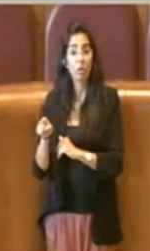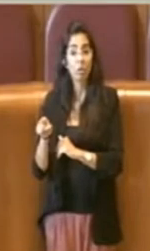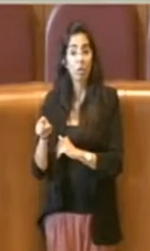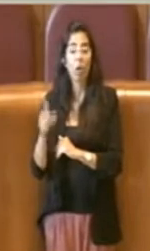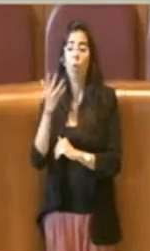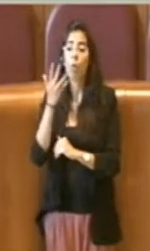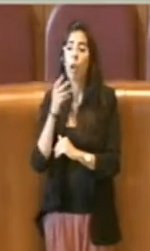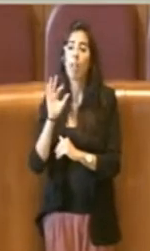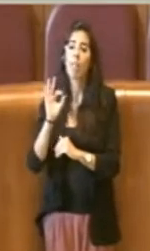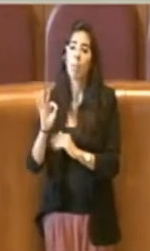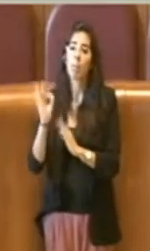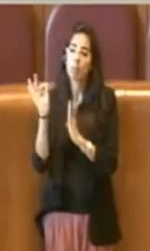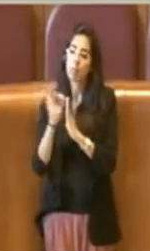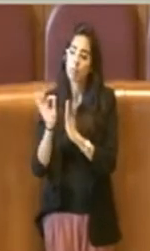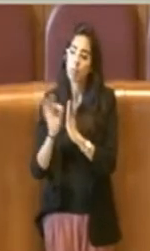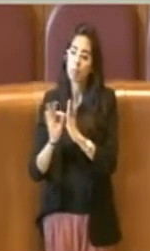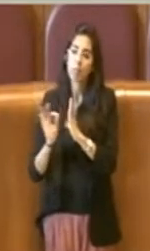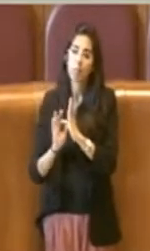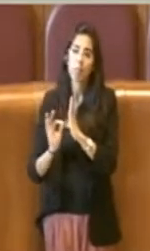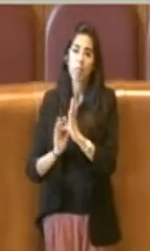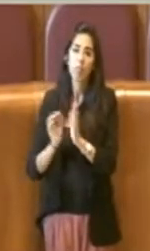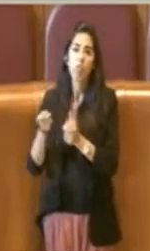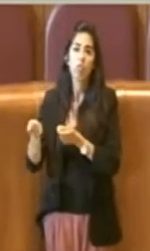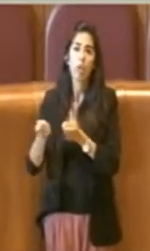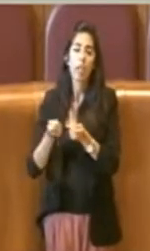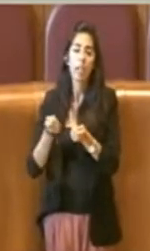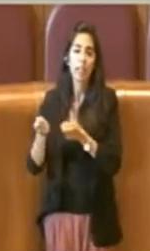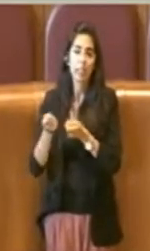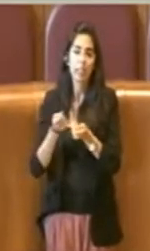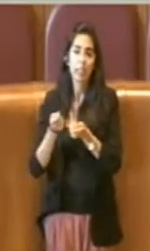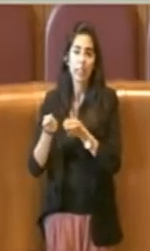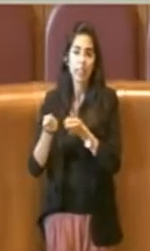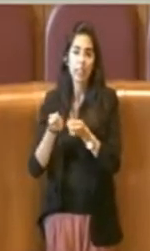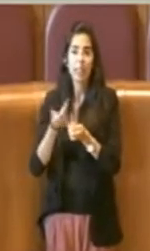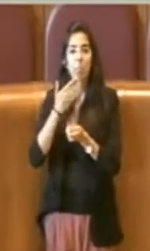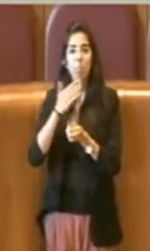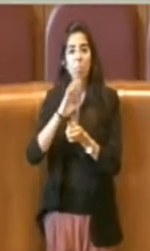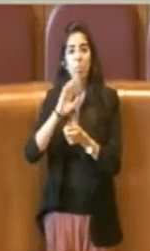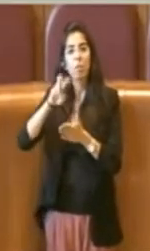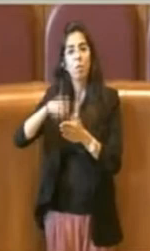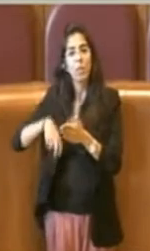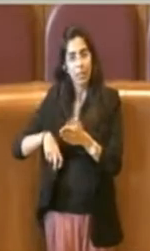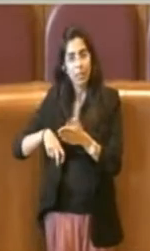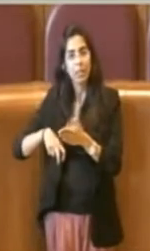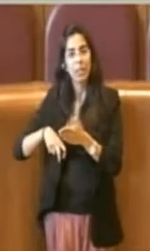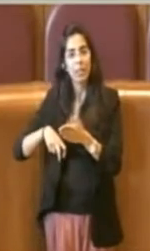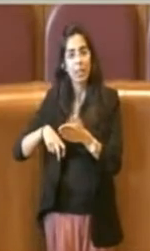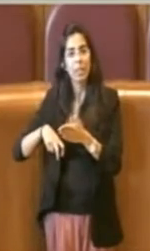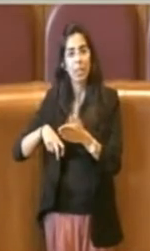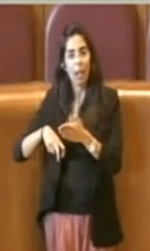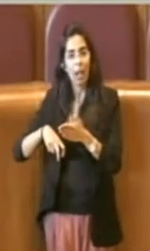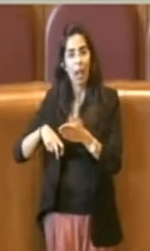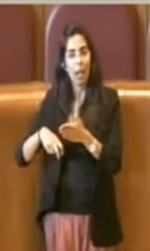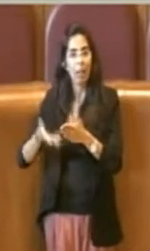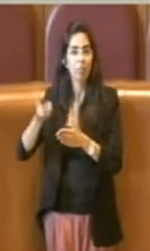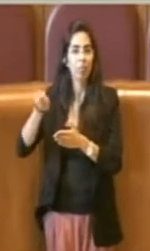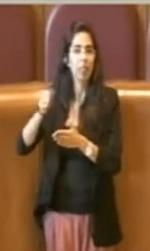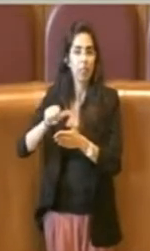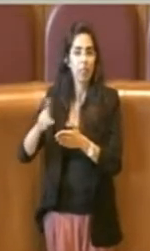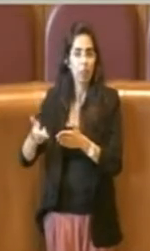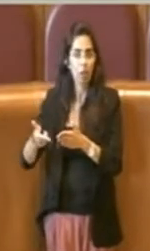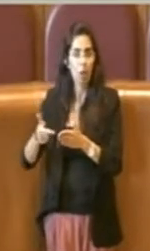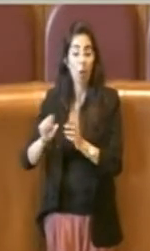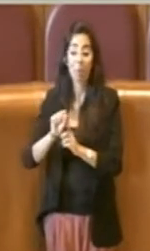regolamentare i benefici fiscali di cui si poteva godere. Primo fra